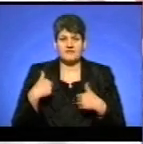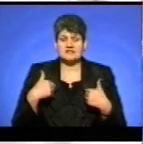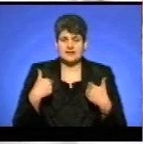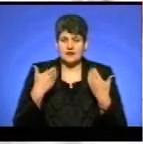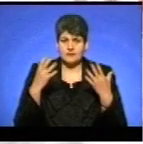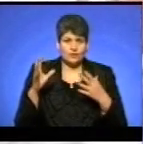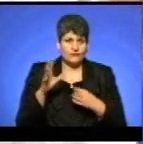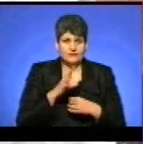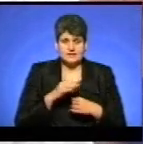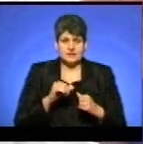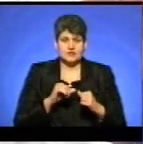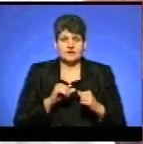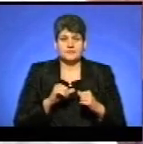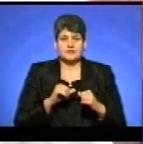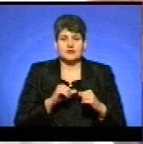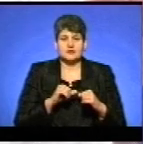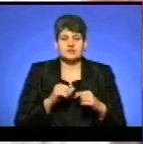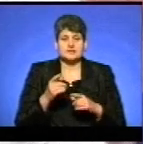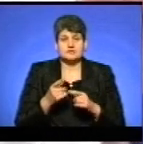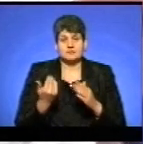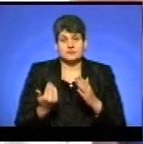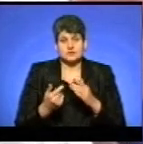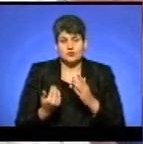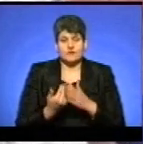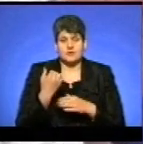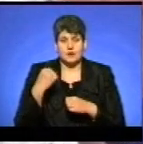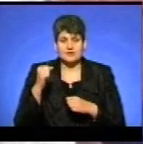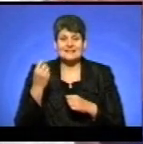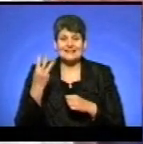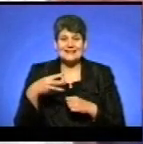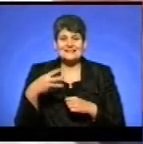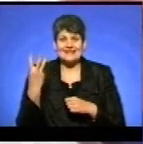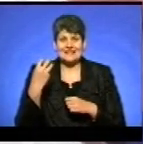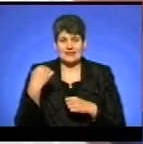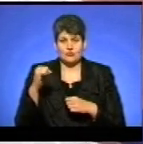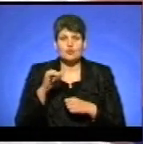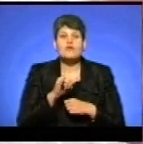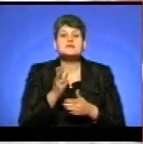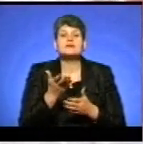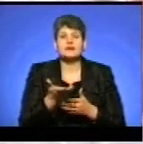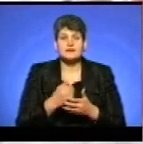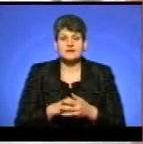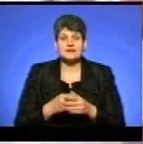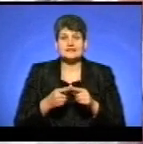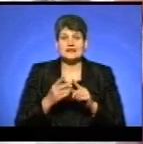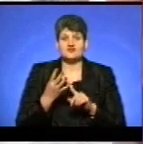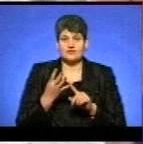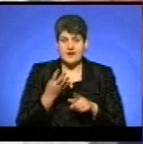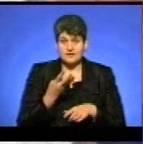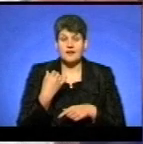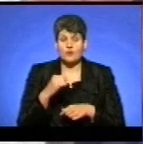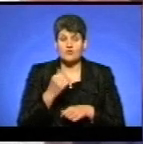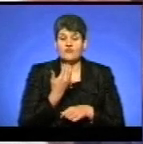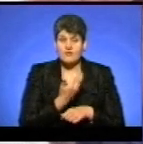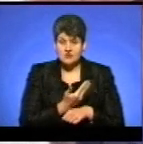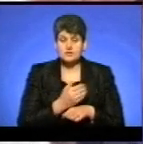всі ще з черговим рекордом. Це вже до вас 33-й рекорд, а у вас вже який рекорд? Це четвертий рекорд.